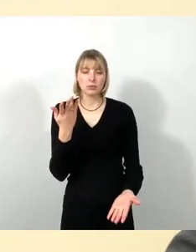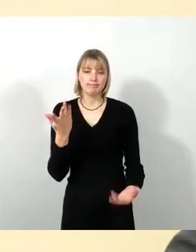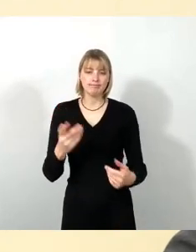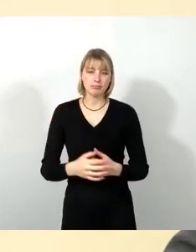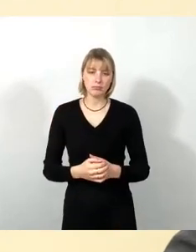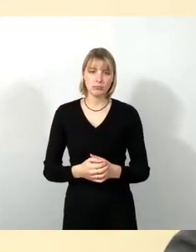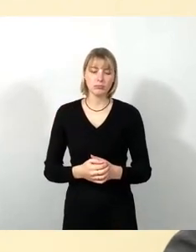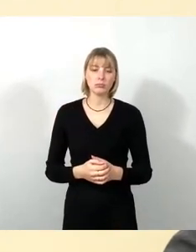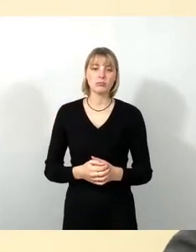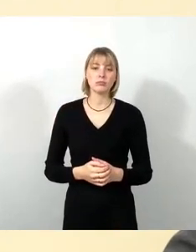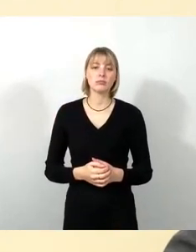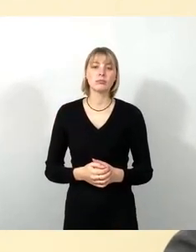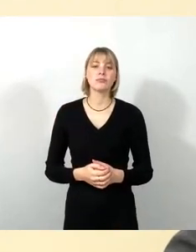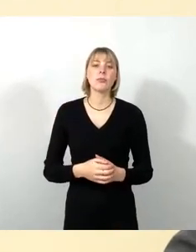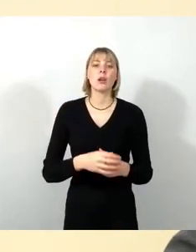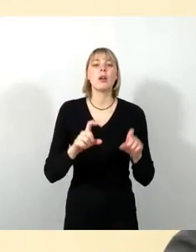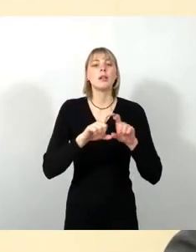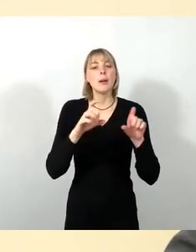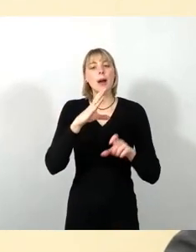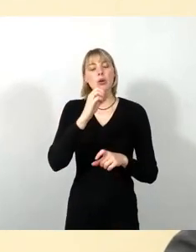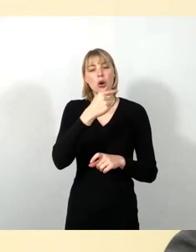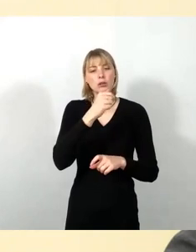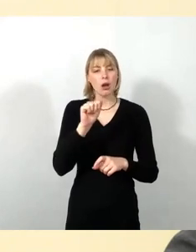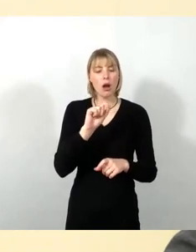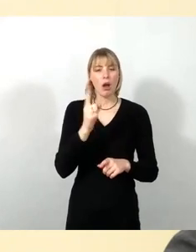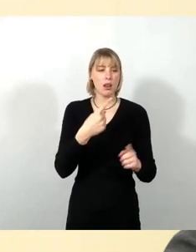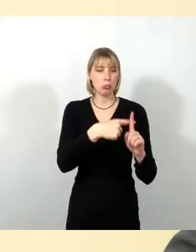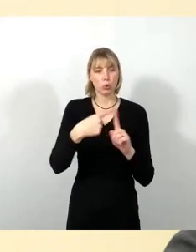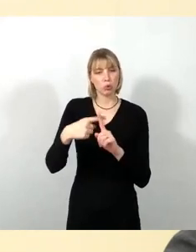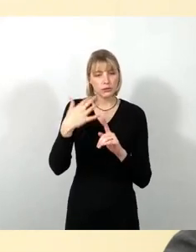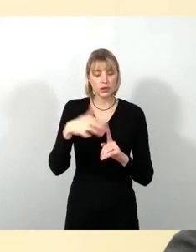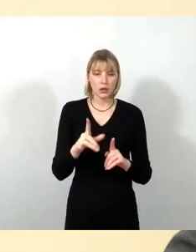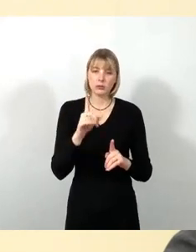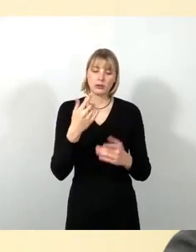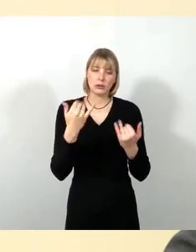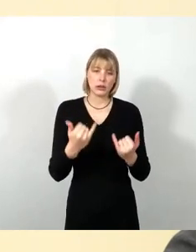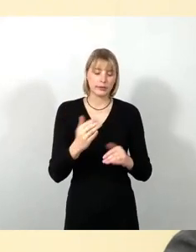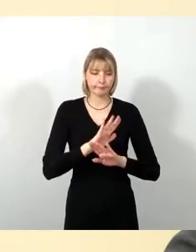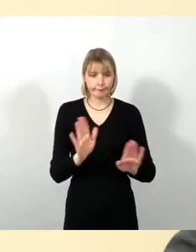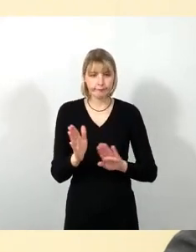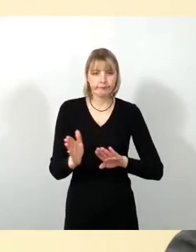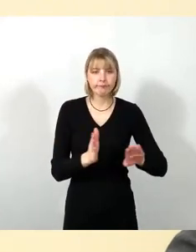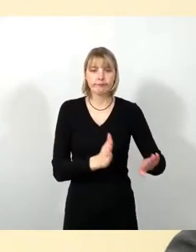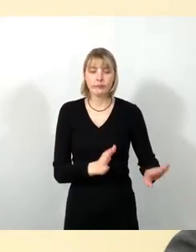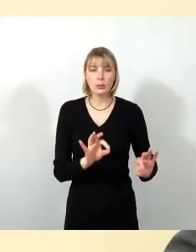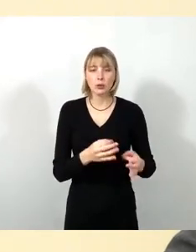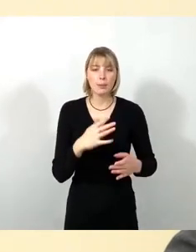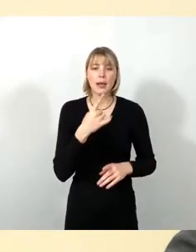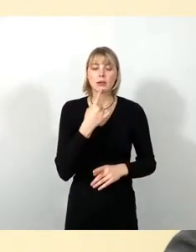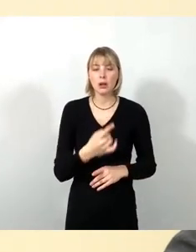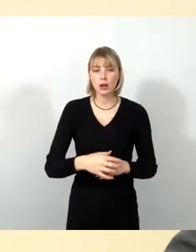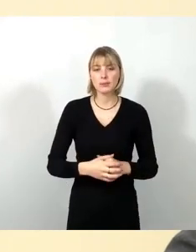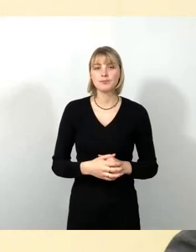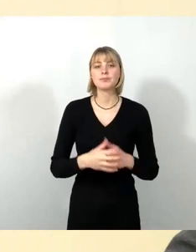Zu KOTTA hatten Sie sich ja alle positiv verhalten, das muss ich an der Stelle jetzt nicht noch mal verstärken. Der Akazienhof, meine Damen und Herren.